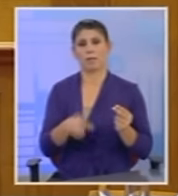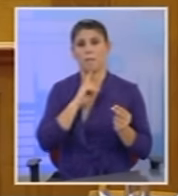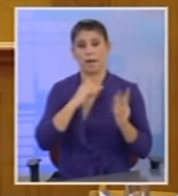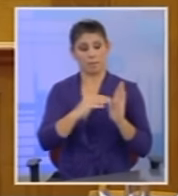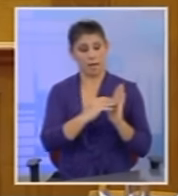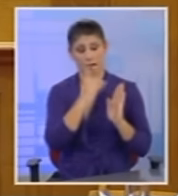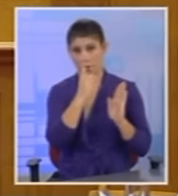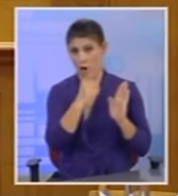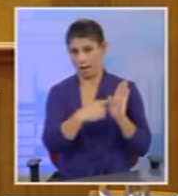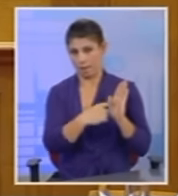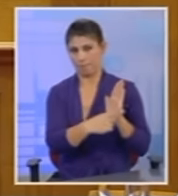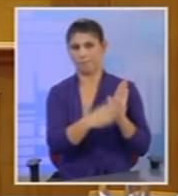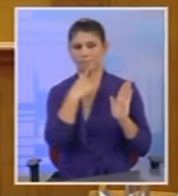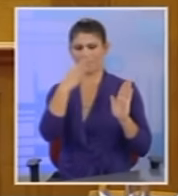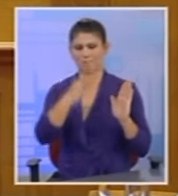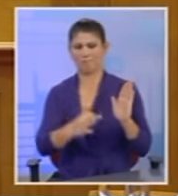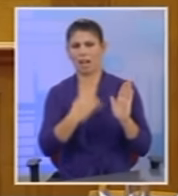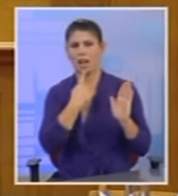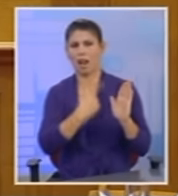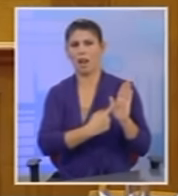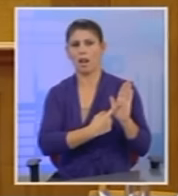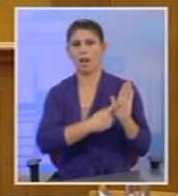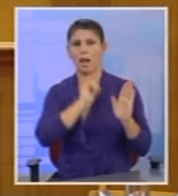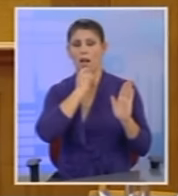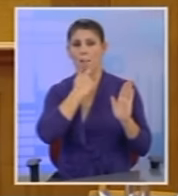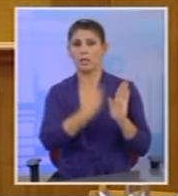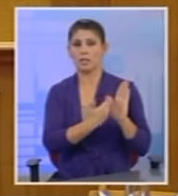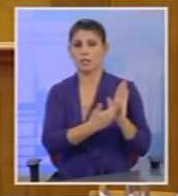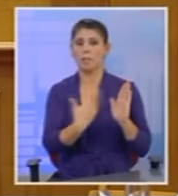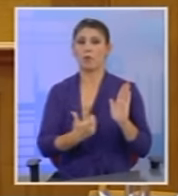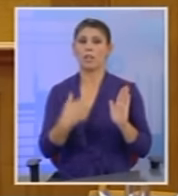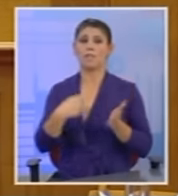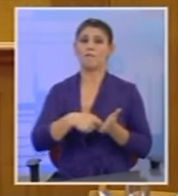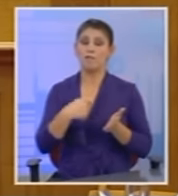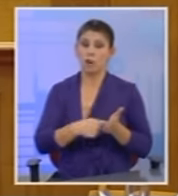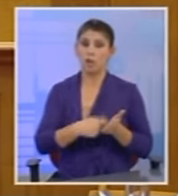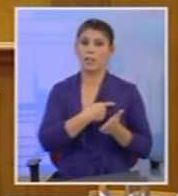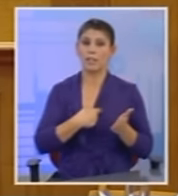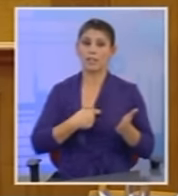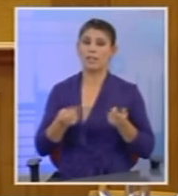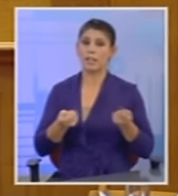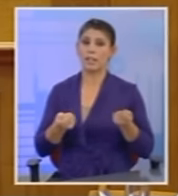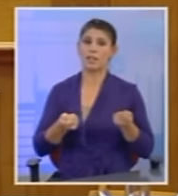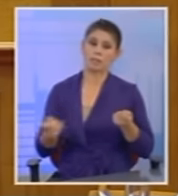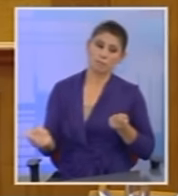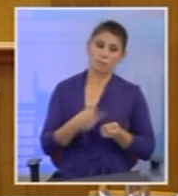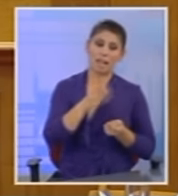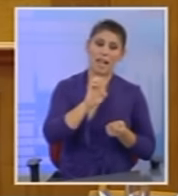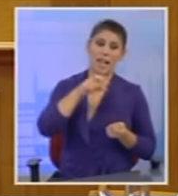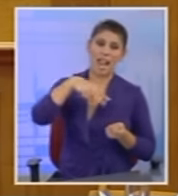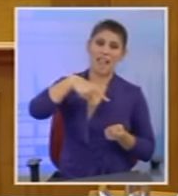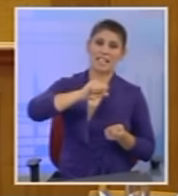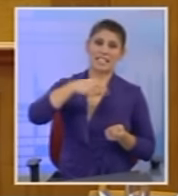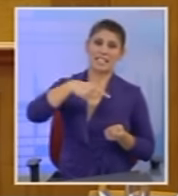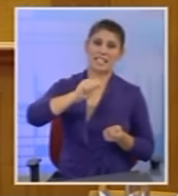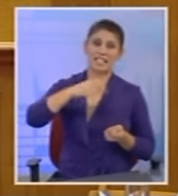άρθρο 1 όπου λέτε αυτό λεξί ότι διευκρινίζονται τα πόρυτα στοιχεία που τηρούνται στη φορολογική διοίκηση και δύνατο να χορηγηθούν στην Ελστάτ. Ελστάτ, τη διεφθαρμένη και σάπια